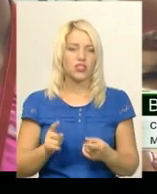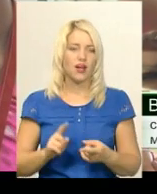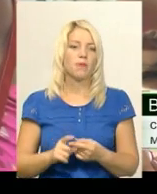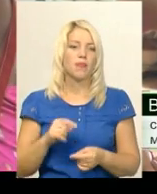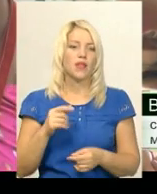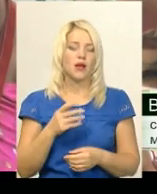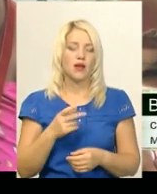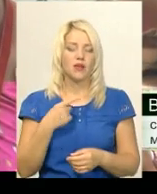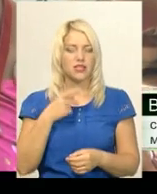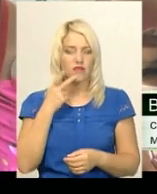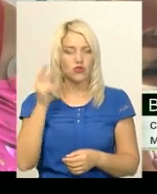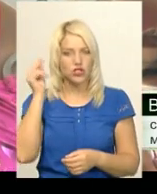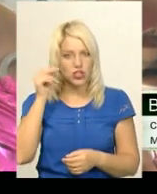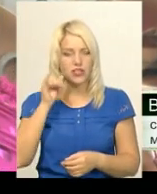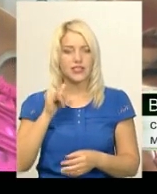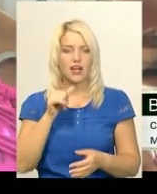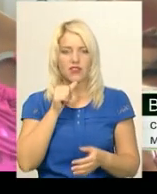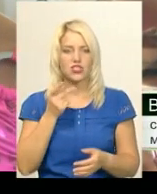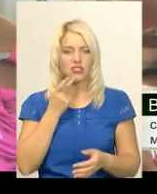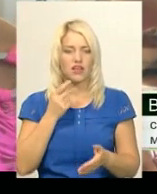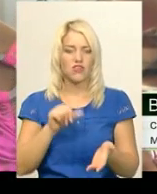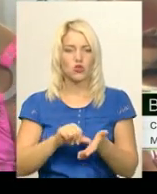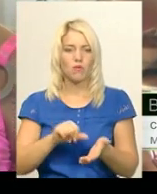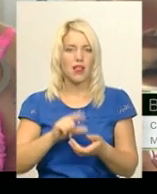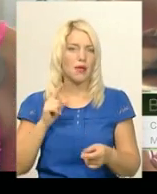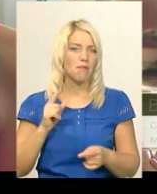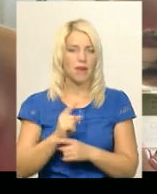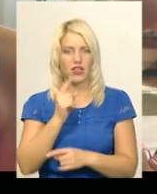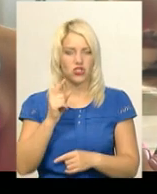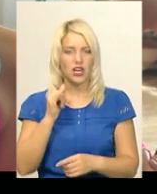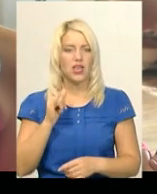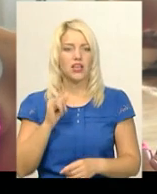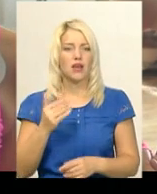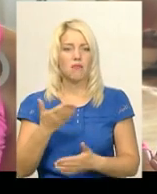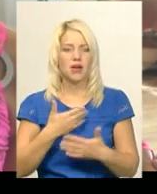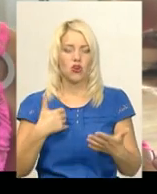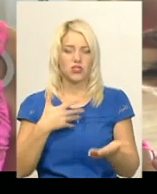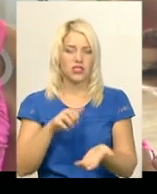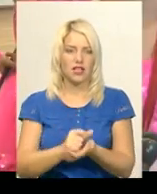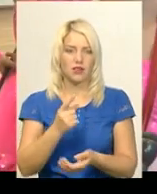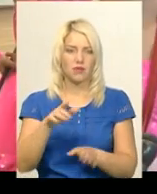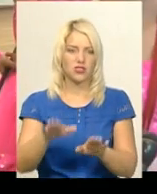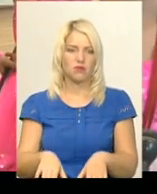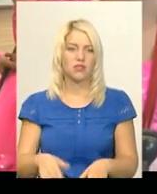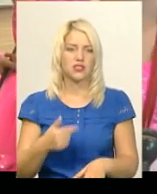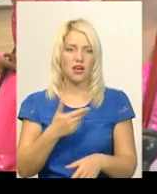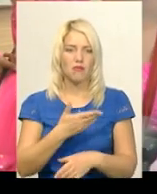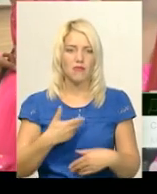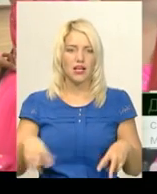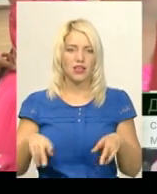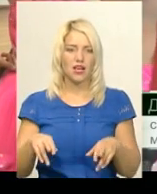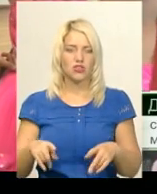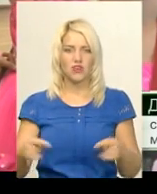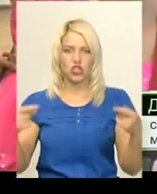ми виступали перші, і ми дуже хотіли зайняти перше місце. Ми танцювали